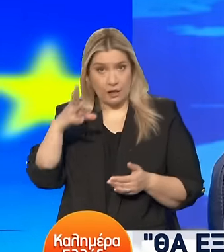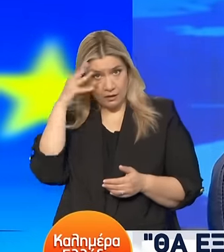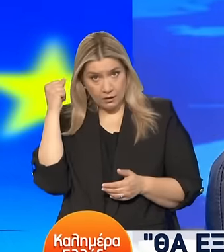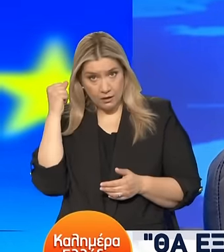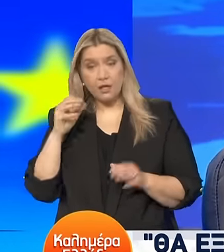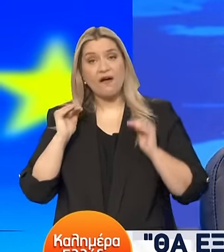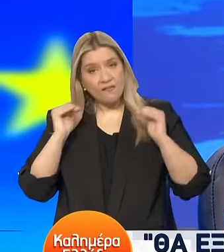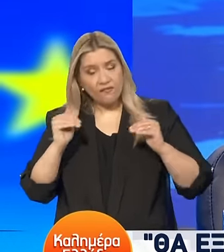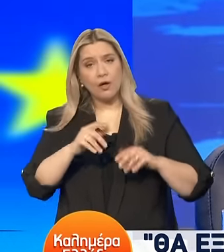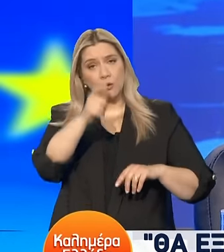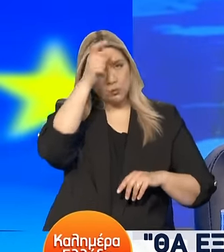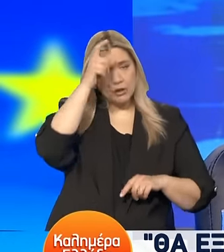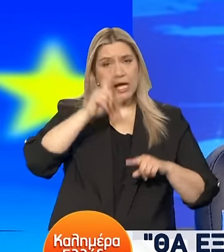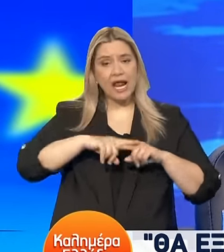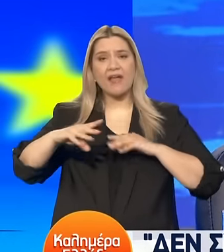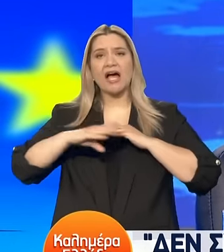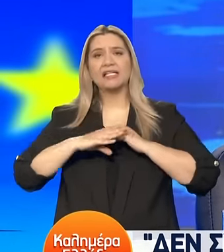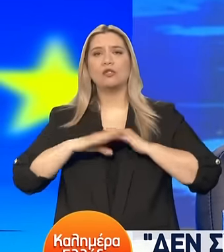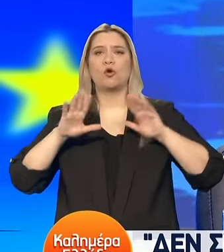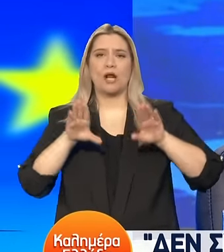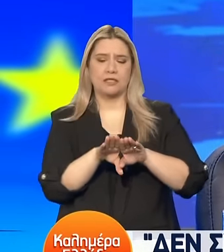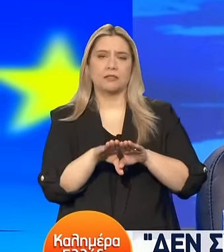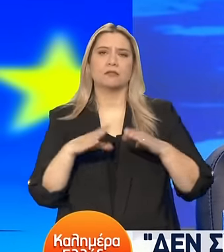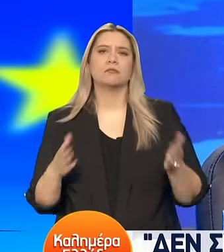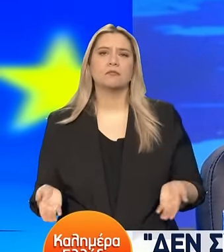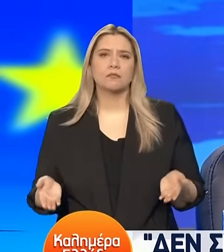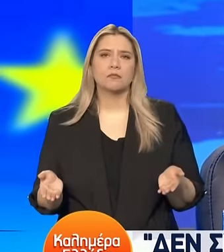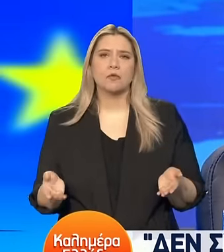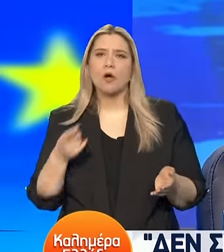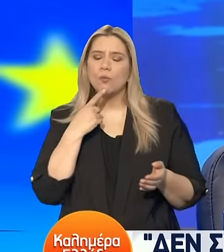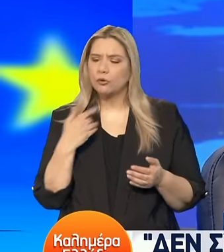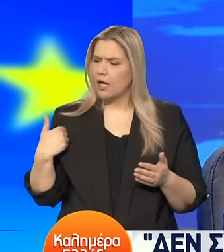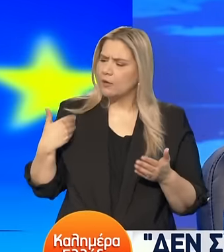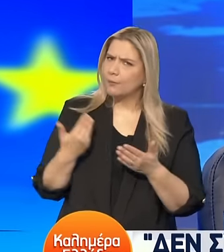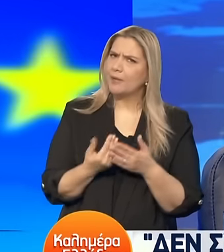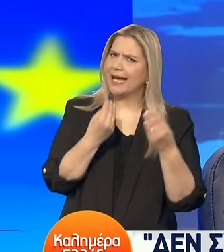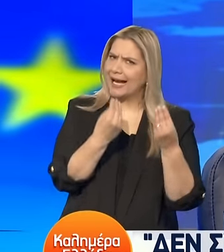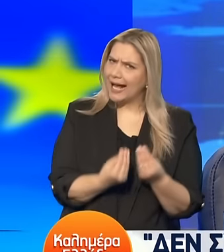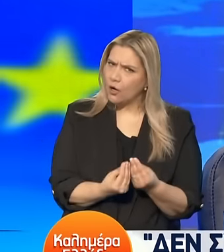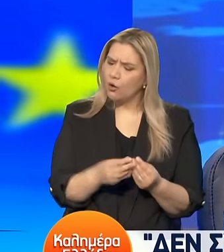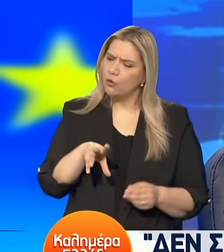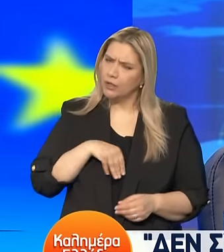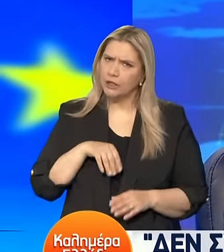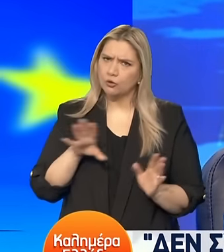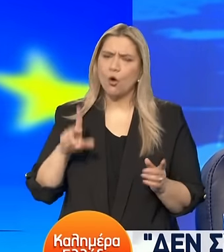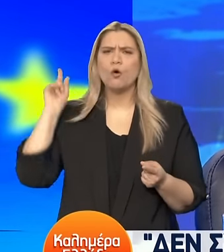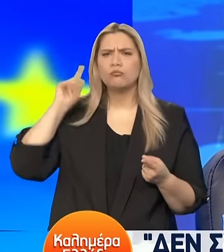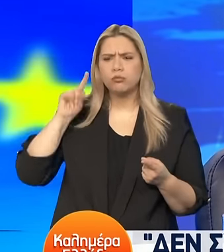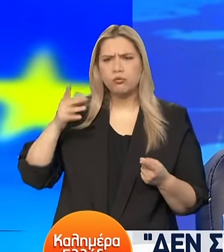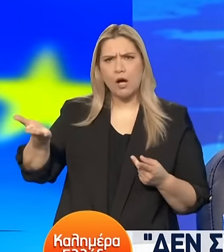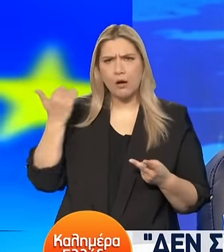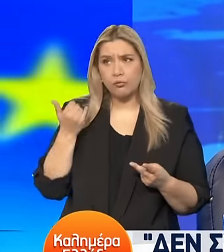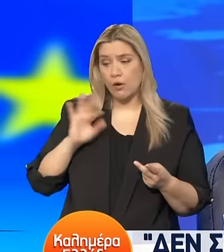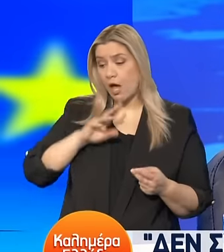Κρατώ τα θετικά της ελληνοτουρκικής προσέγγισης Στο βαθμό που η Τουρκία δεν κάνει πια παραβιάσεις Και παραβιάσεις Μέχρι